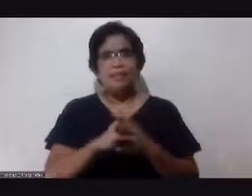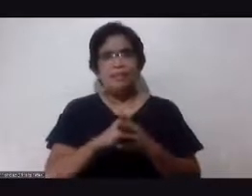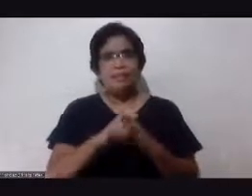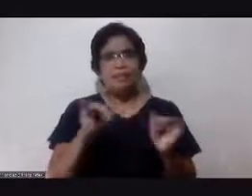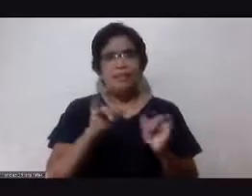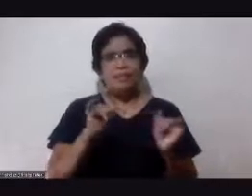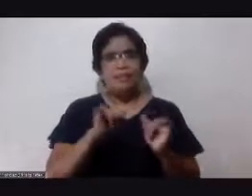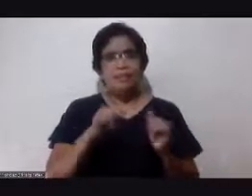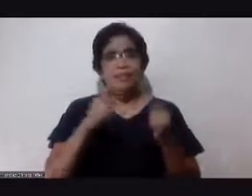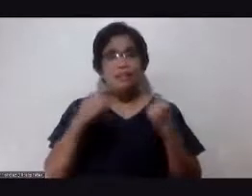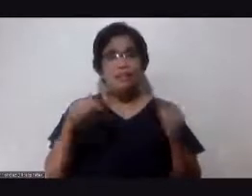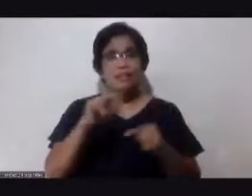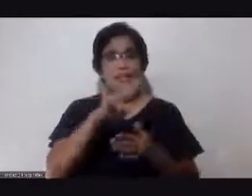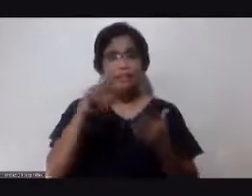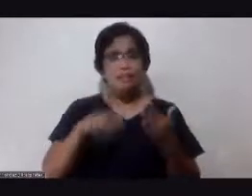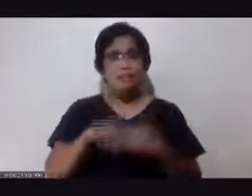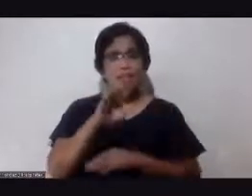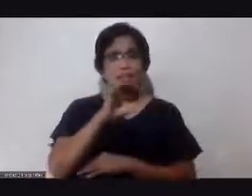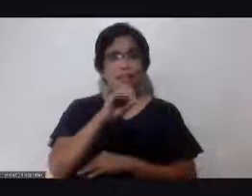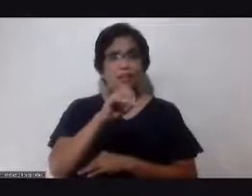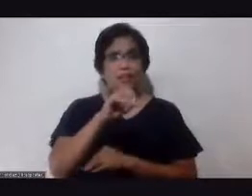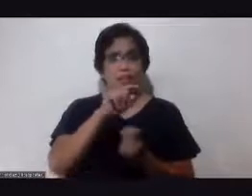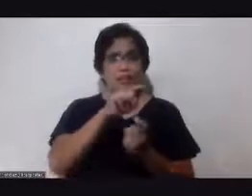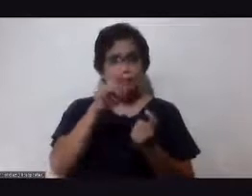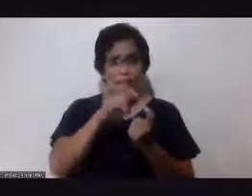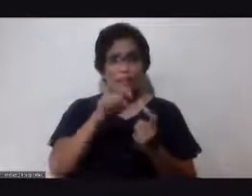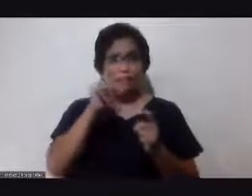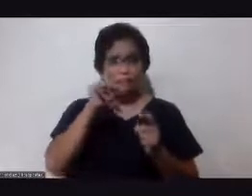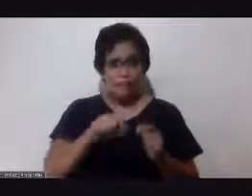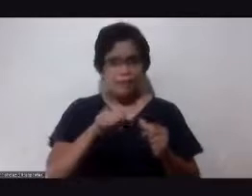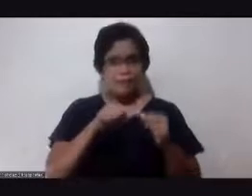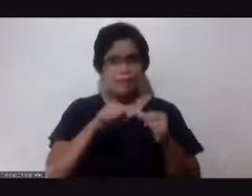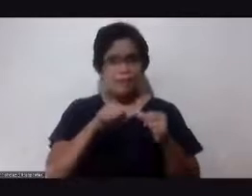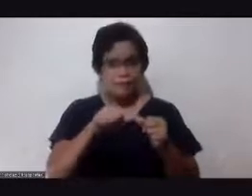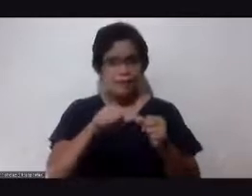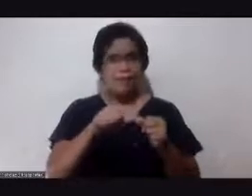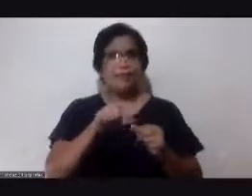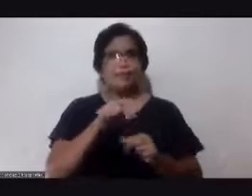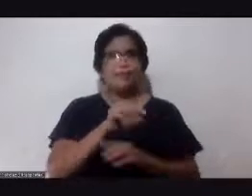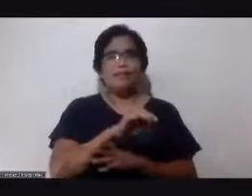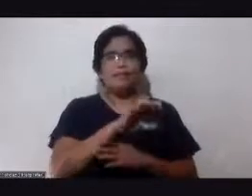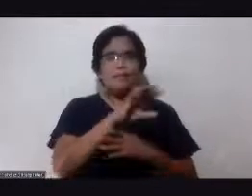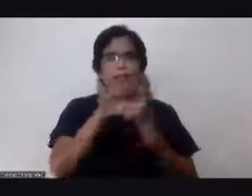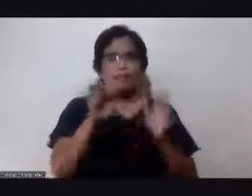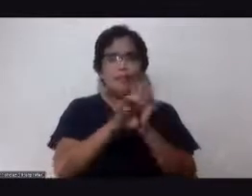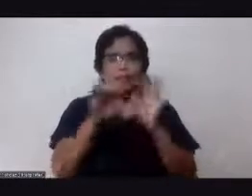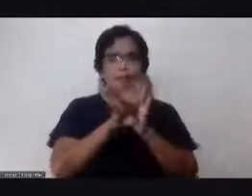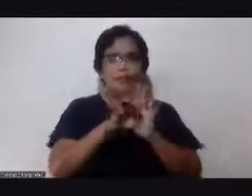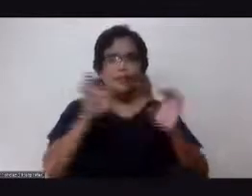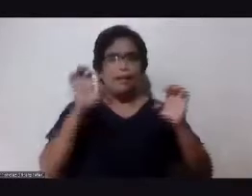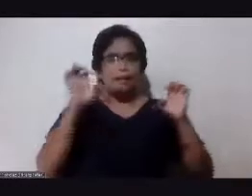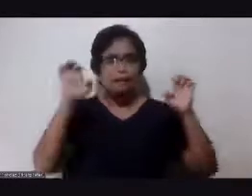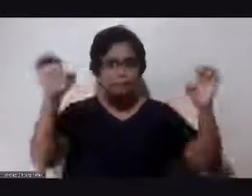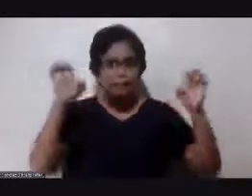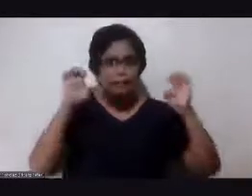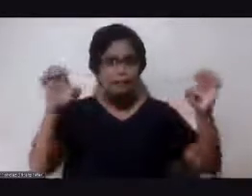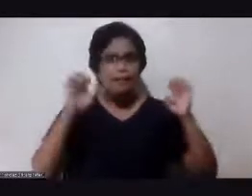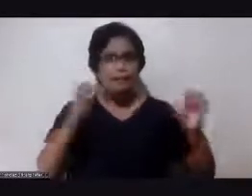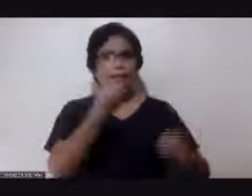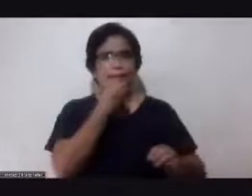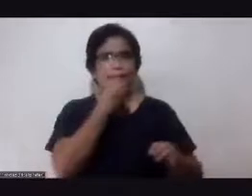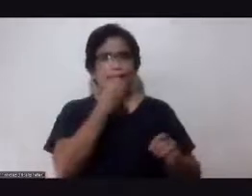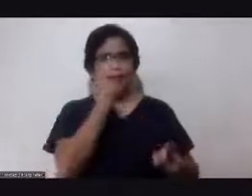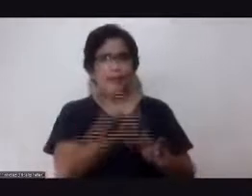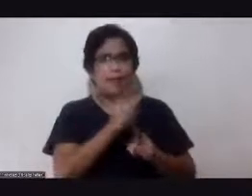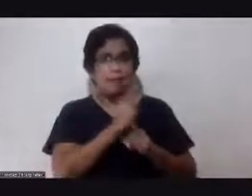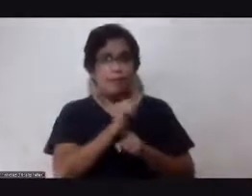Kung gusto mong pumayak, dapat consistent ka. Mag-exercise ka, kain ka ng tama. Kung gusto mong bumaba yung blood